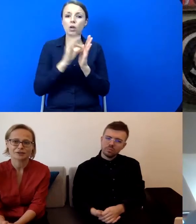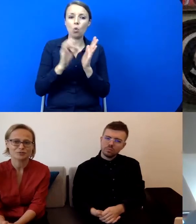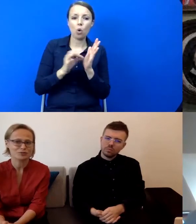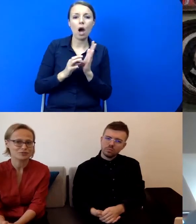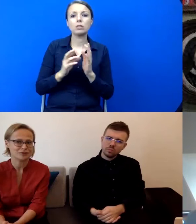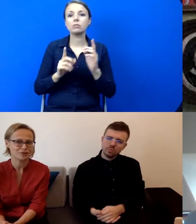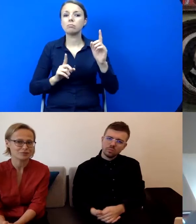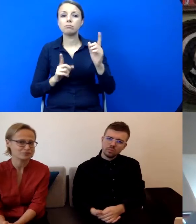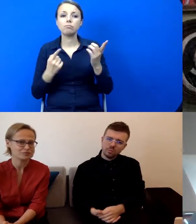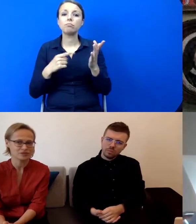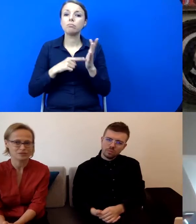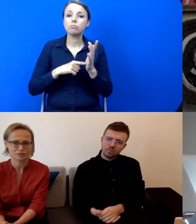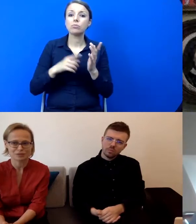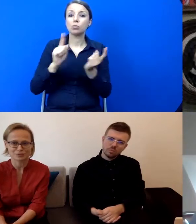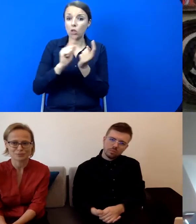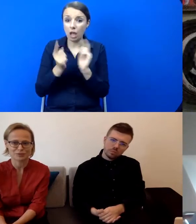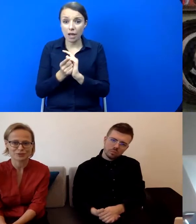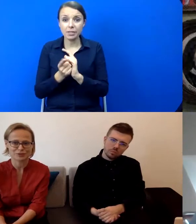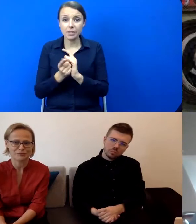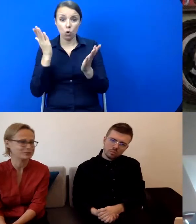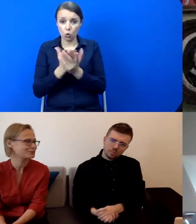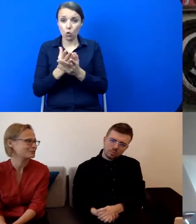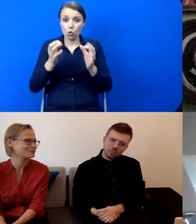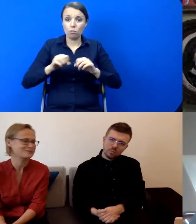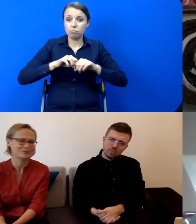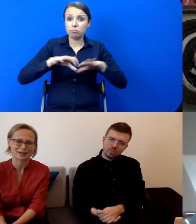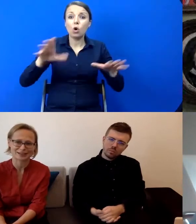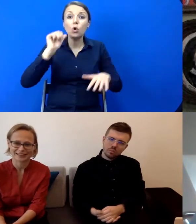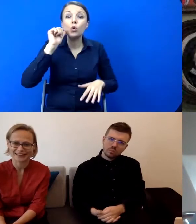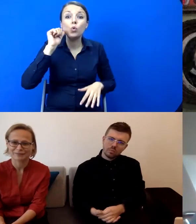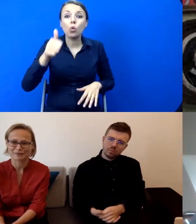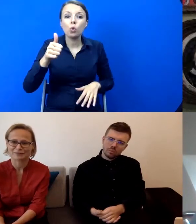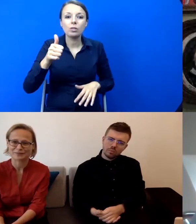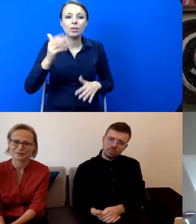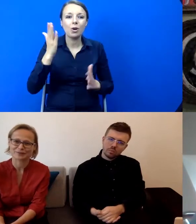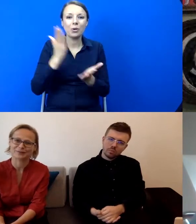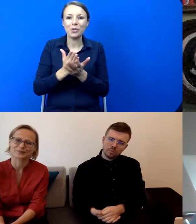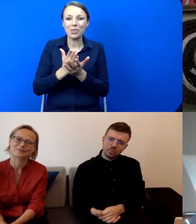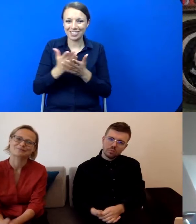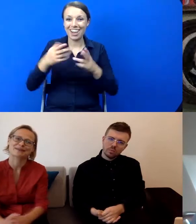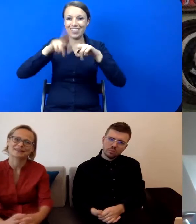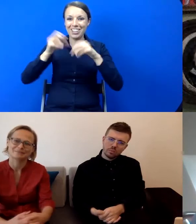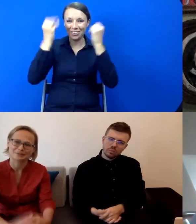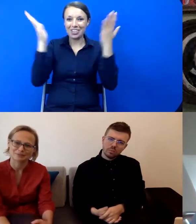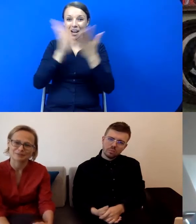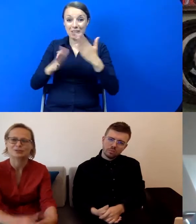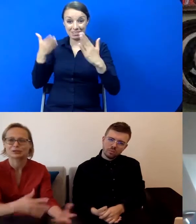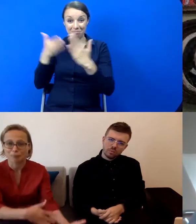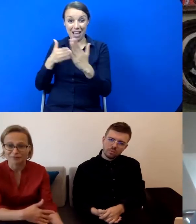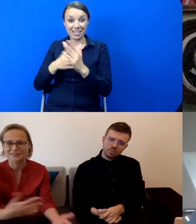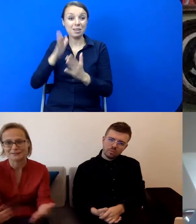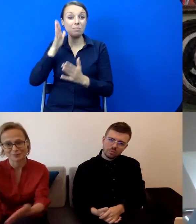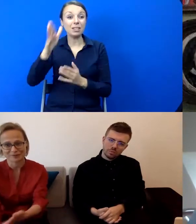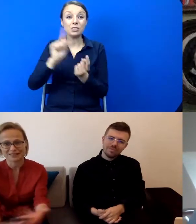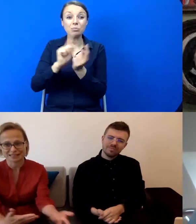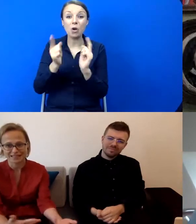one już wychodzą również w przestrzeń publiczną. Jutro mamy spotkanie w ramach festiwalu kultury bez barier i będziemy już nie tylko